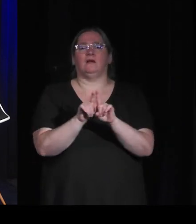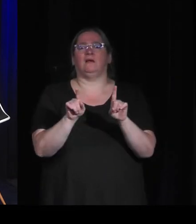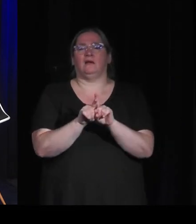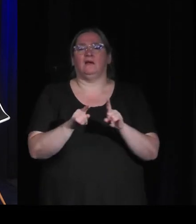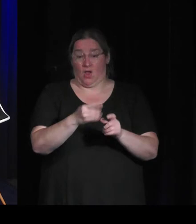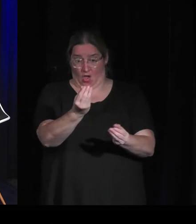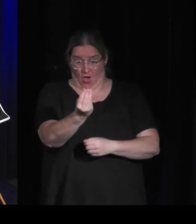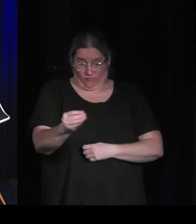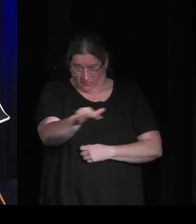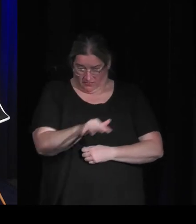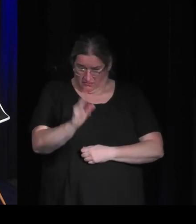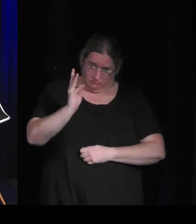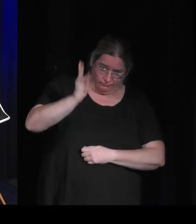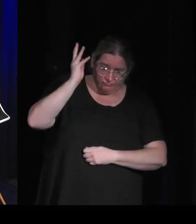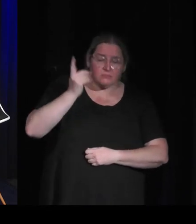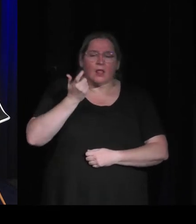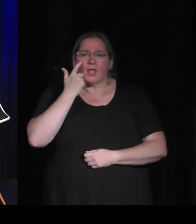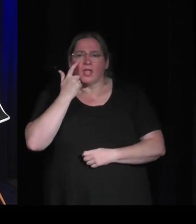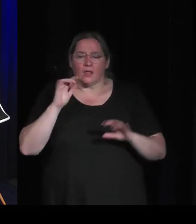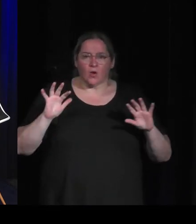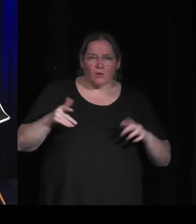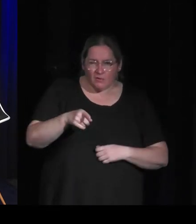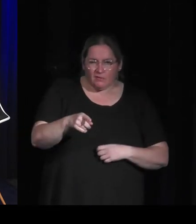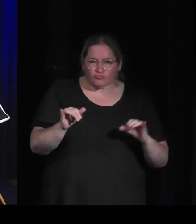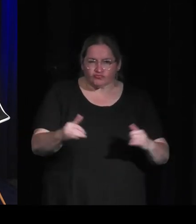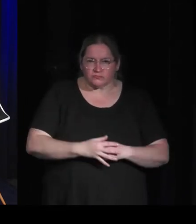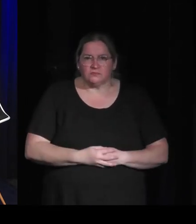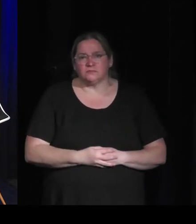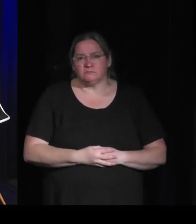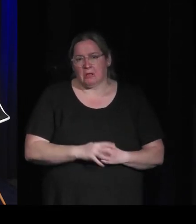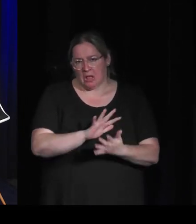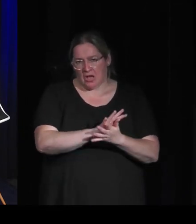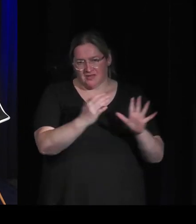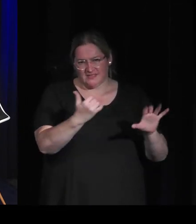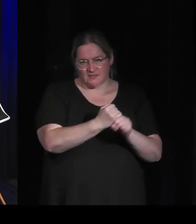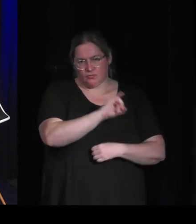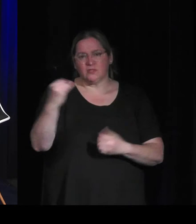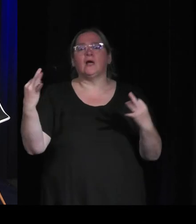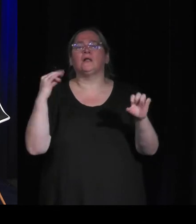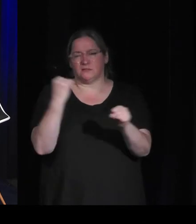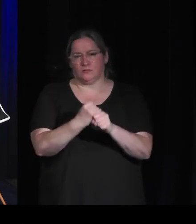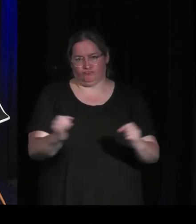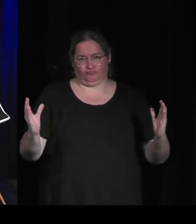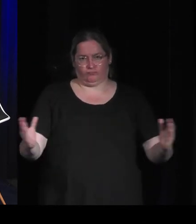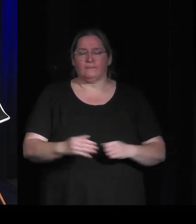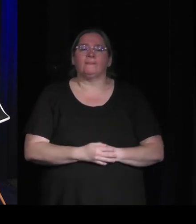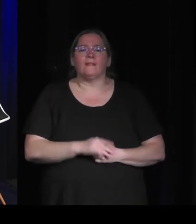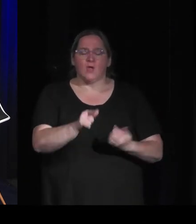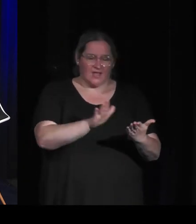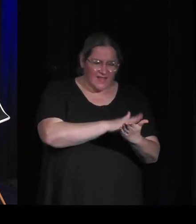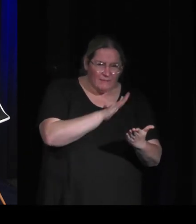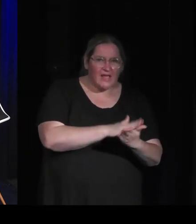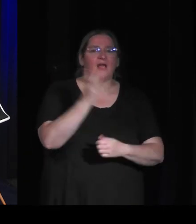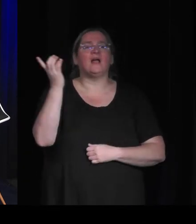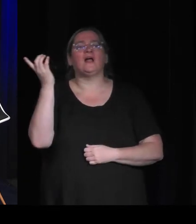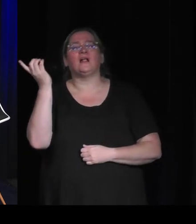enquête auprès des enfants on regardait un peu les applications alors c'était des 6-10 sur lesquels on travaillait et les tablettes et les téléphones des